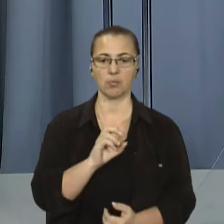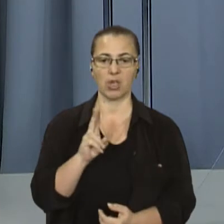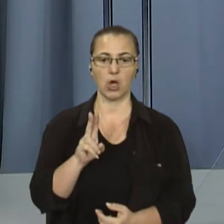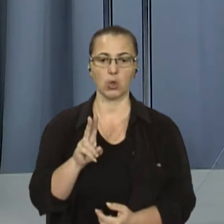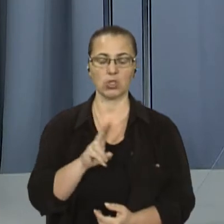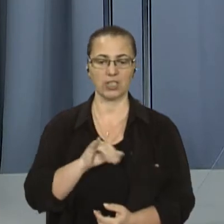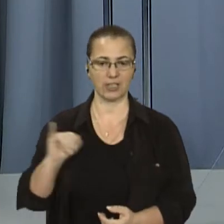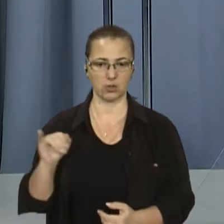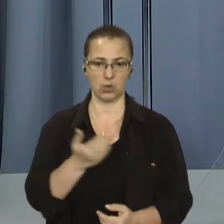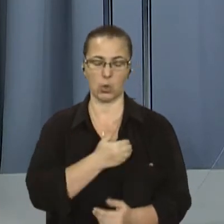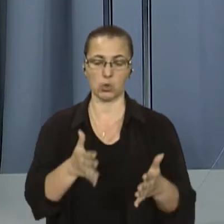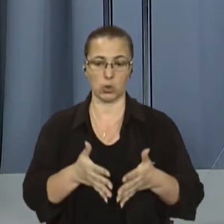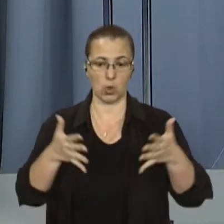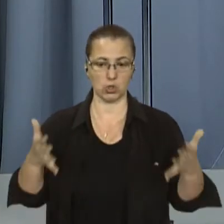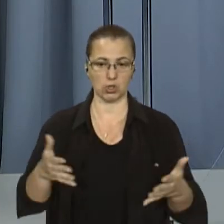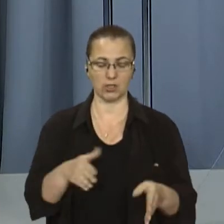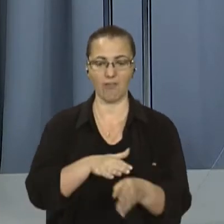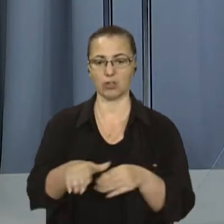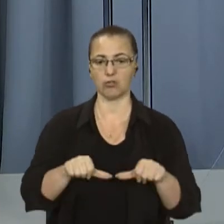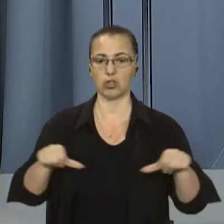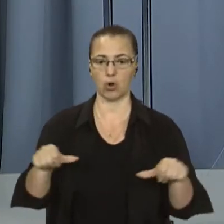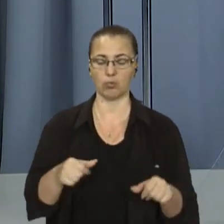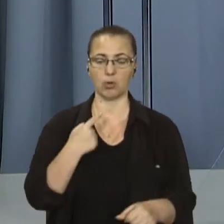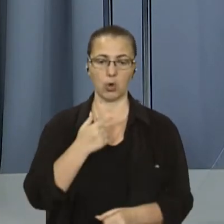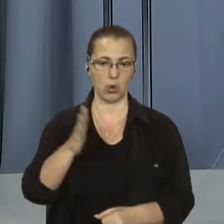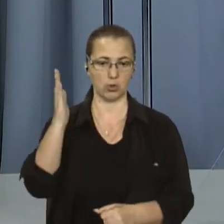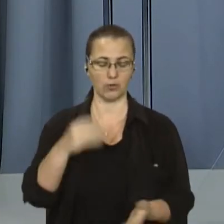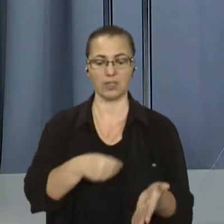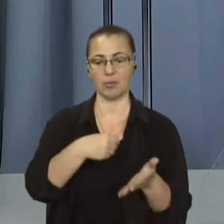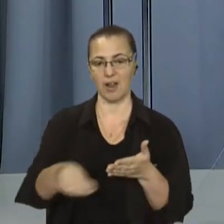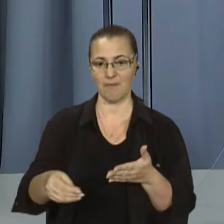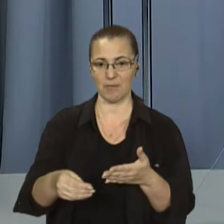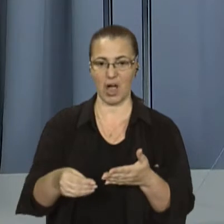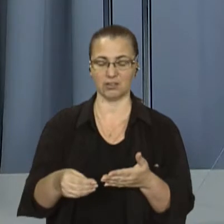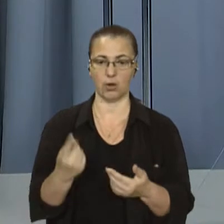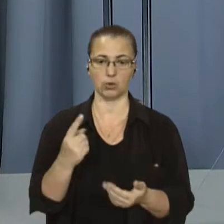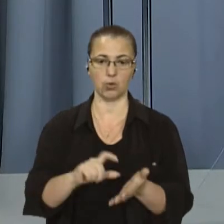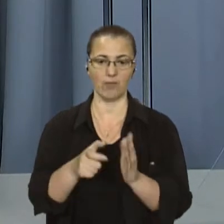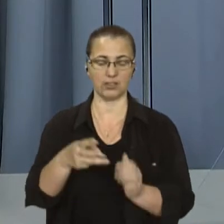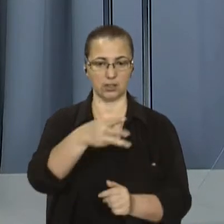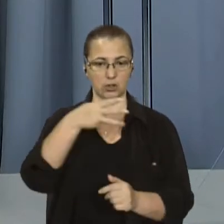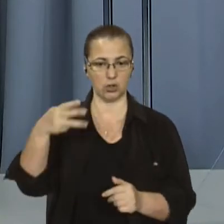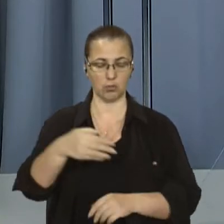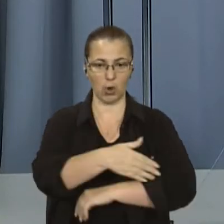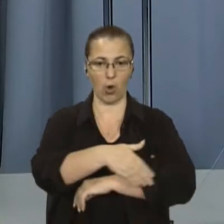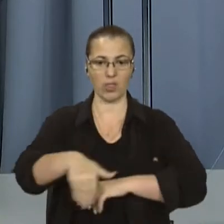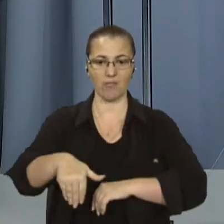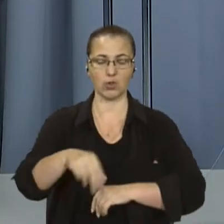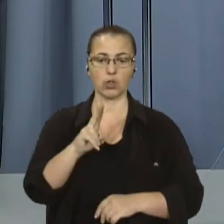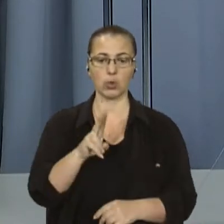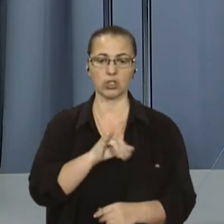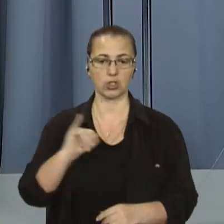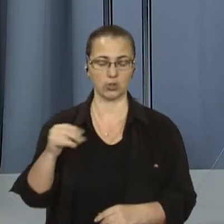хочуть розширити. На виконкомі проголосували за намір придбати одну квартиру на третьому поверсі у будинку на вулиці Крушельницької,